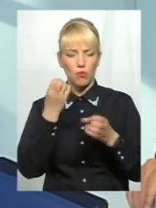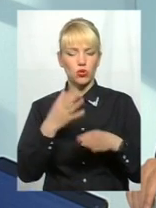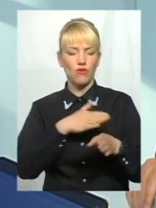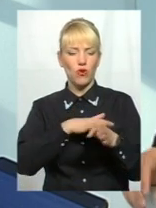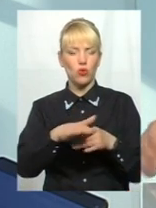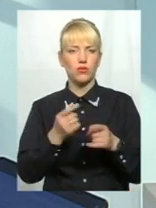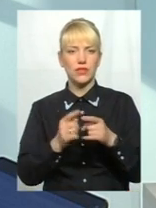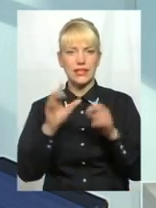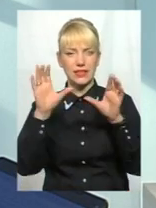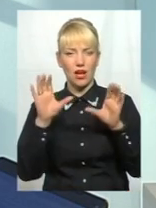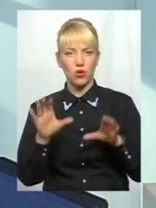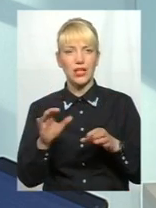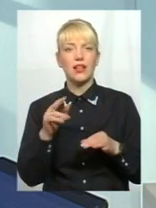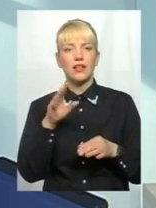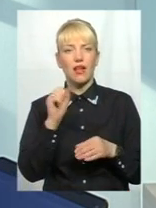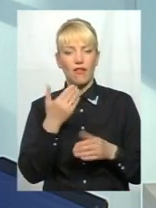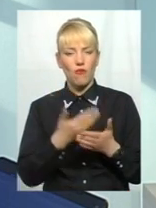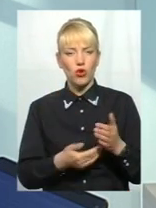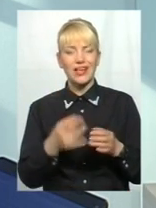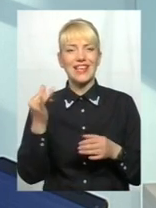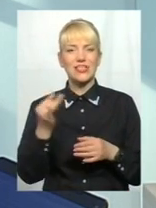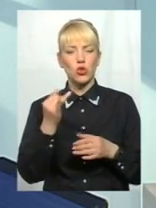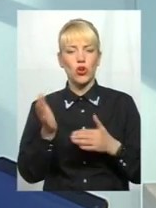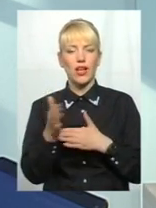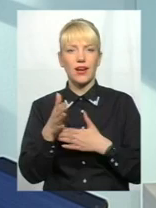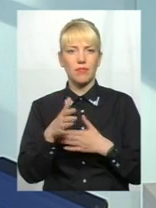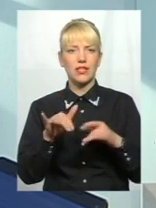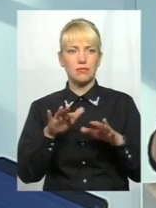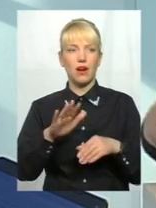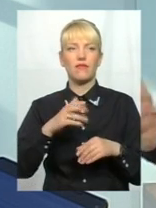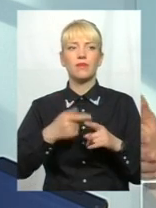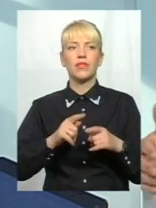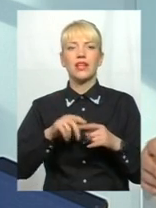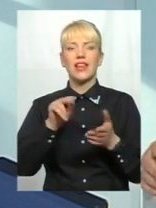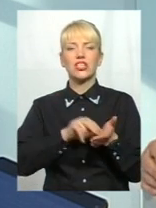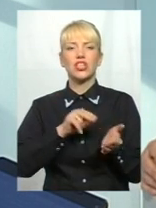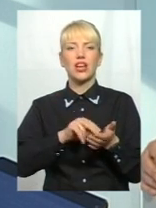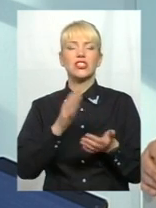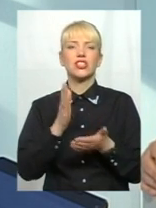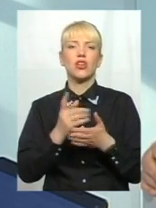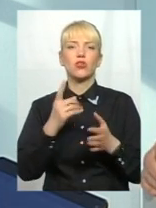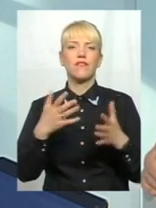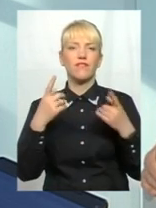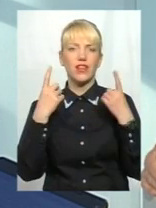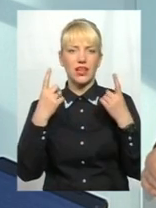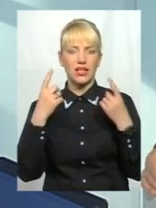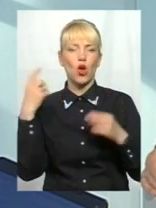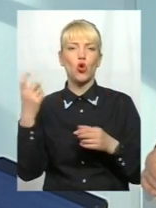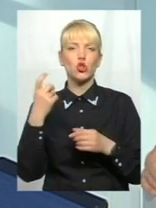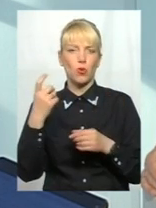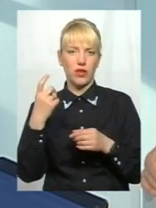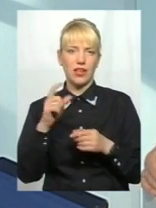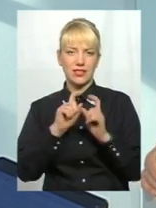історія з рибною справою. На моїй милій Батькщині, на Черкащині є одне з найбільших господарств, і там